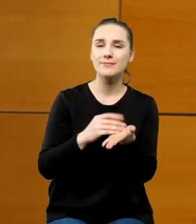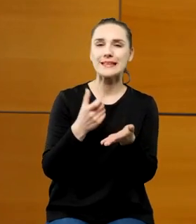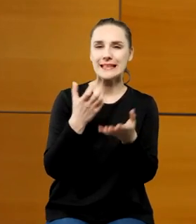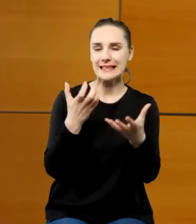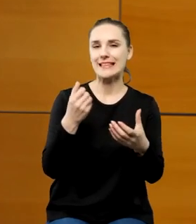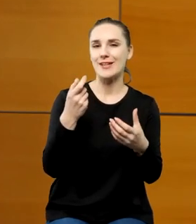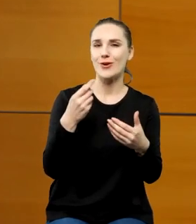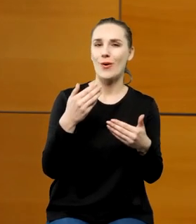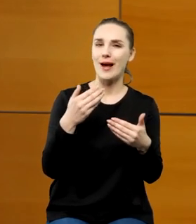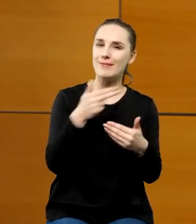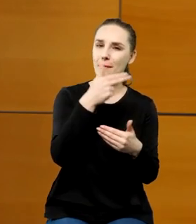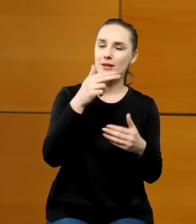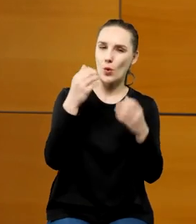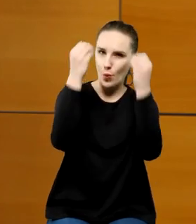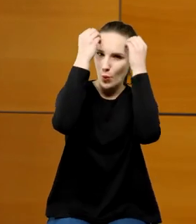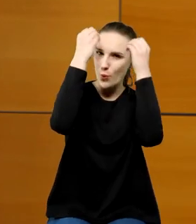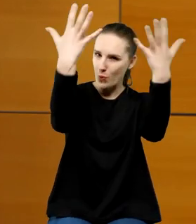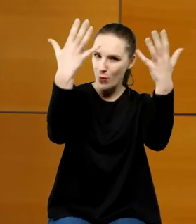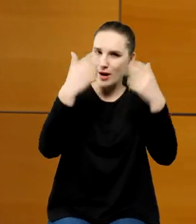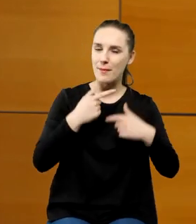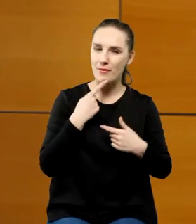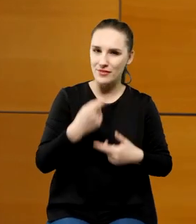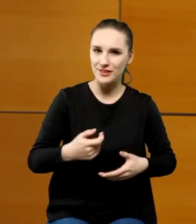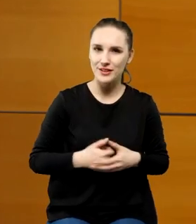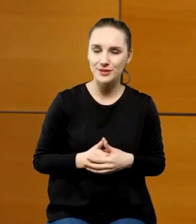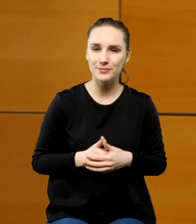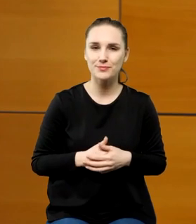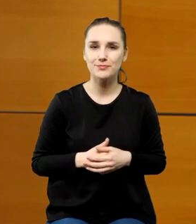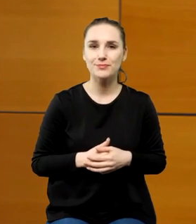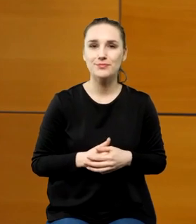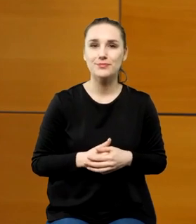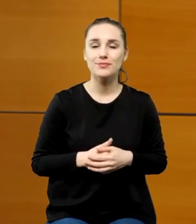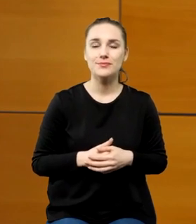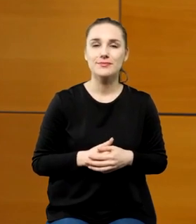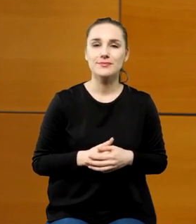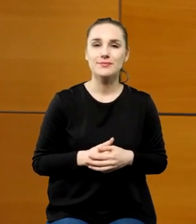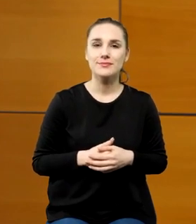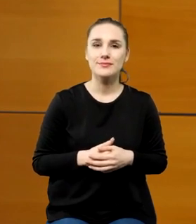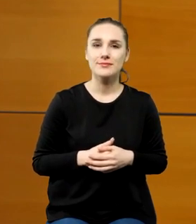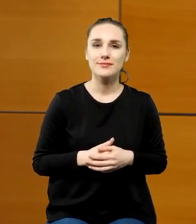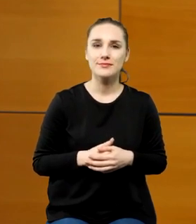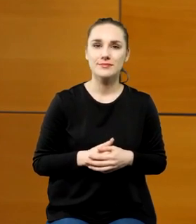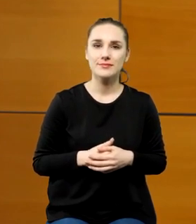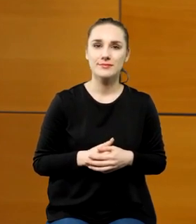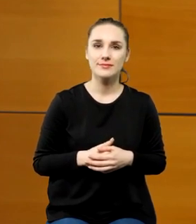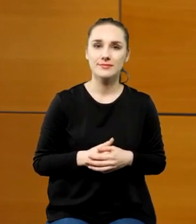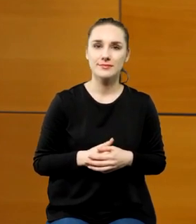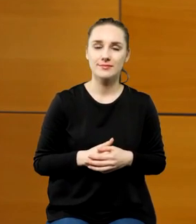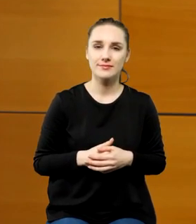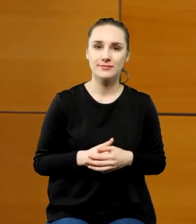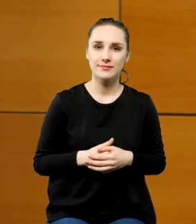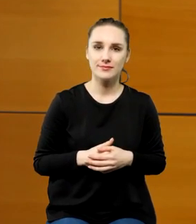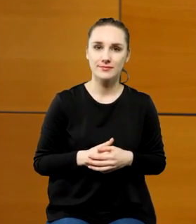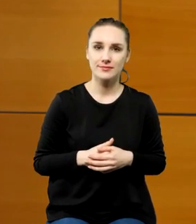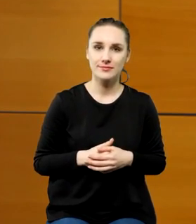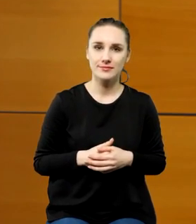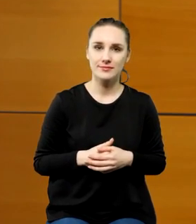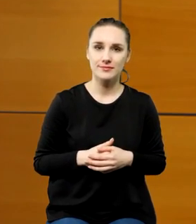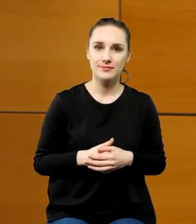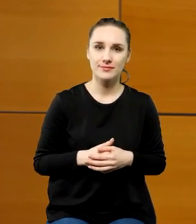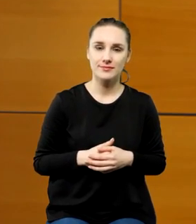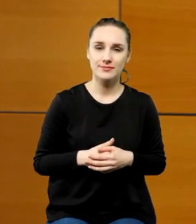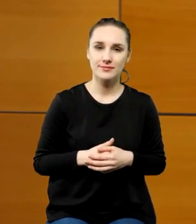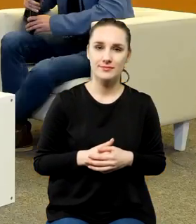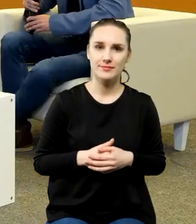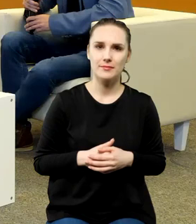mamy w tytule, że właściwie natychmiast ze względu na to, jakie znaczenie ma dla uczonych, właśnie zaczynając